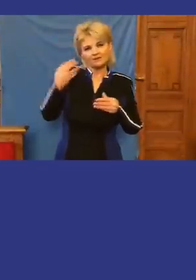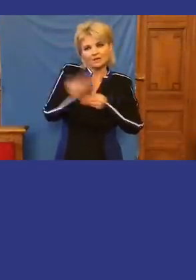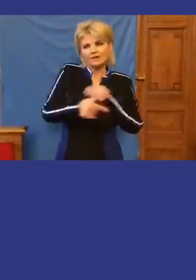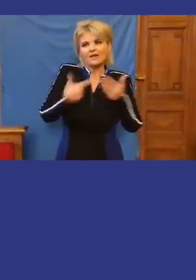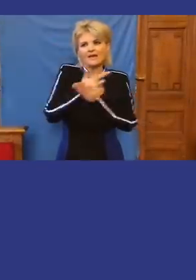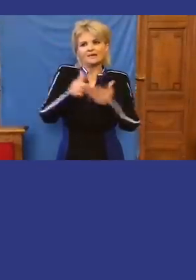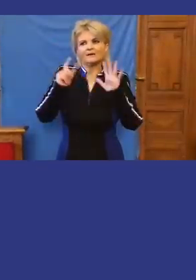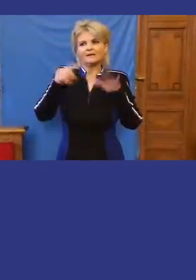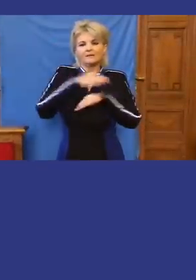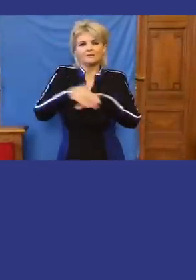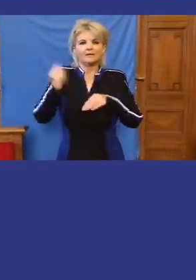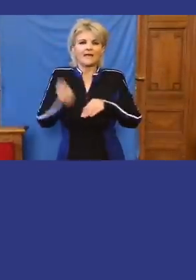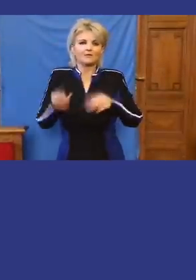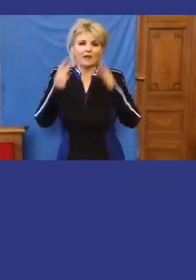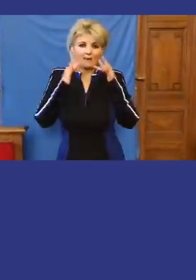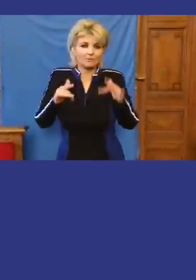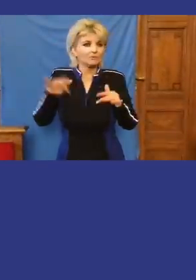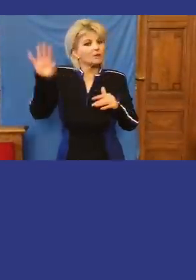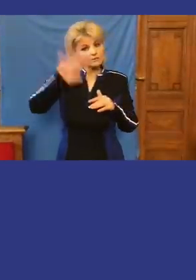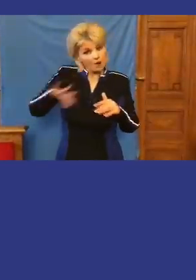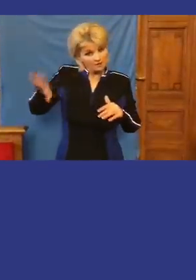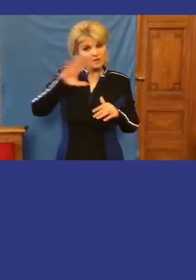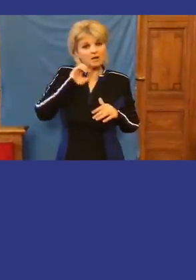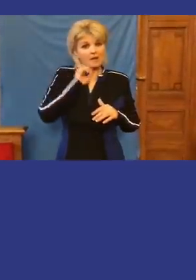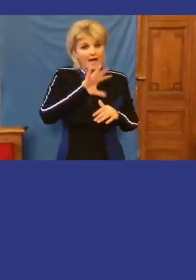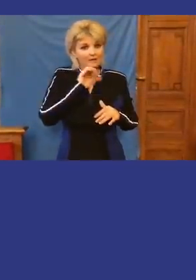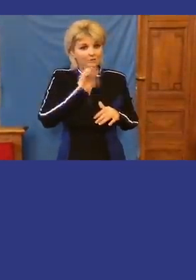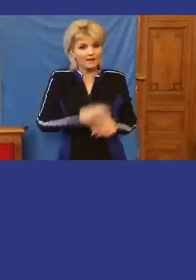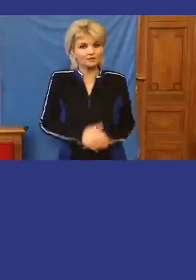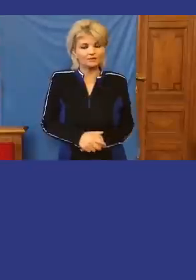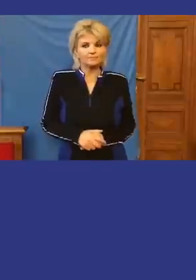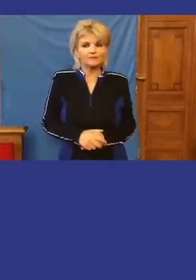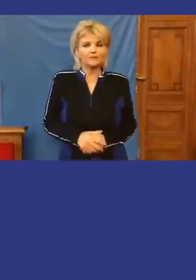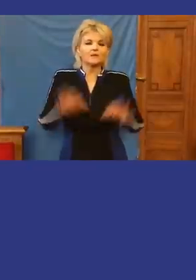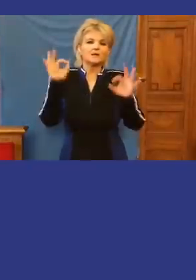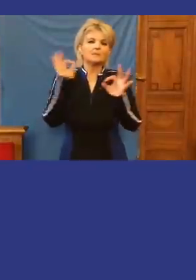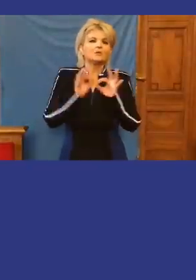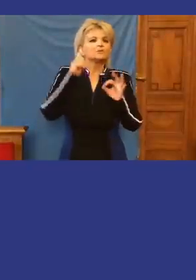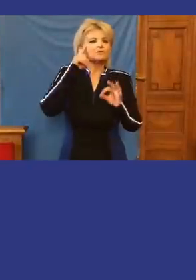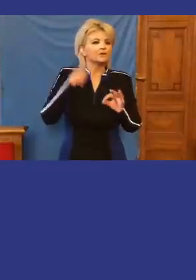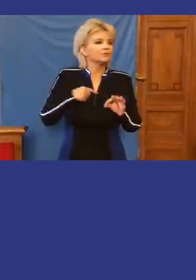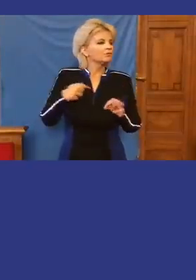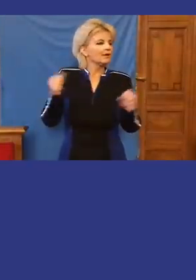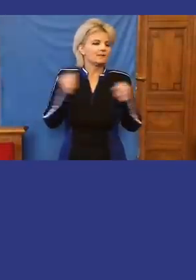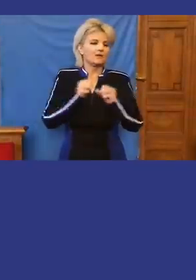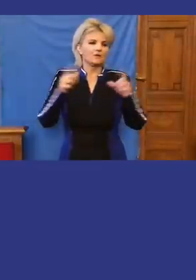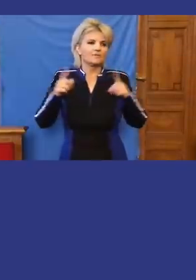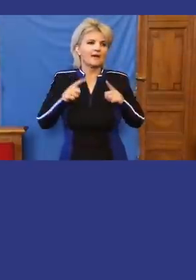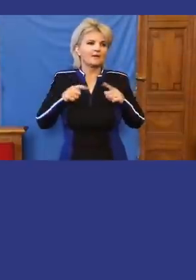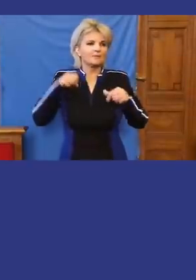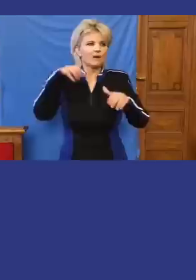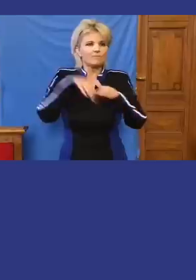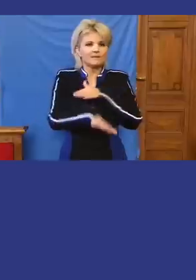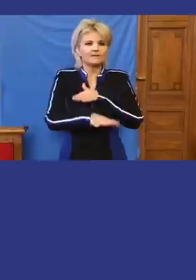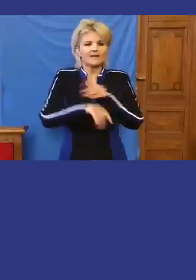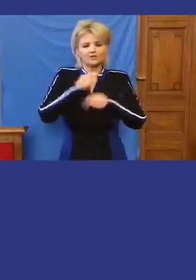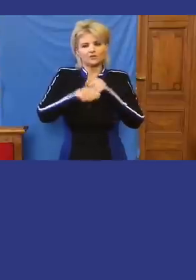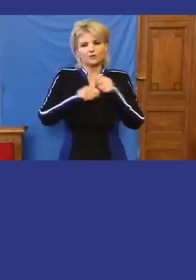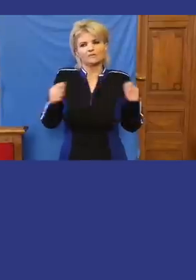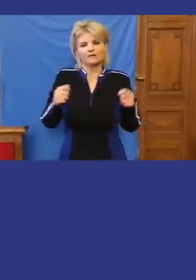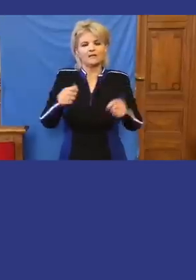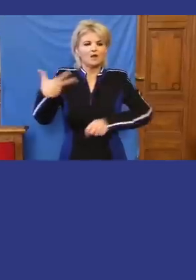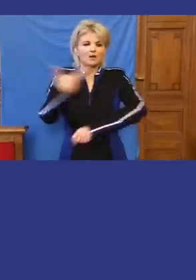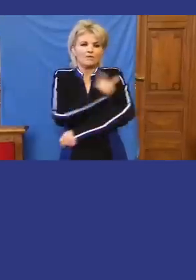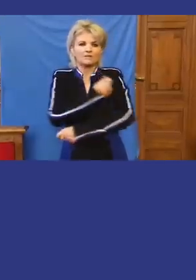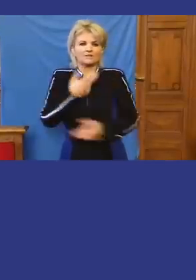milliárdról lemondani, az hazaárulás. Úgyhogy pontosan tudjuk, én nagyon várom már, hogy a migránskötvények, a vakcina